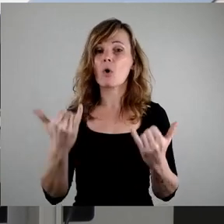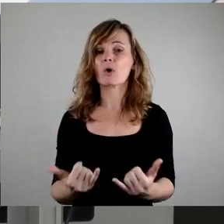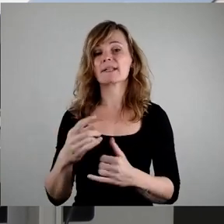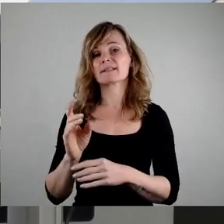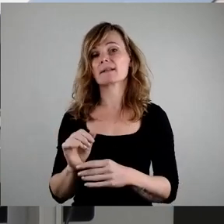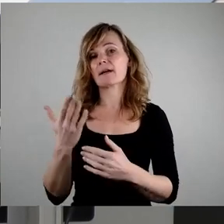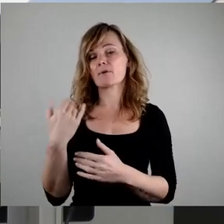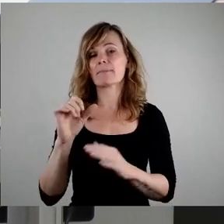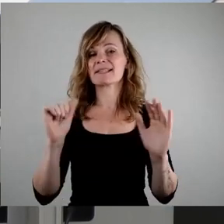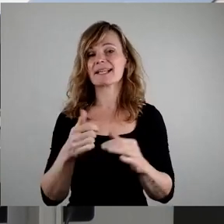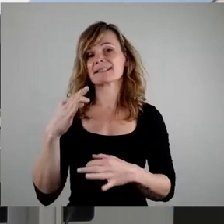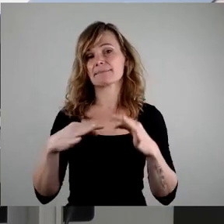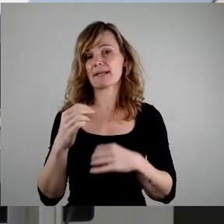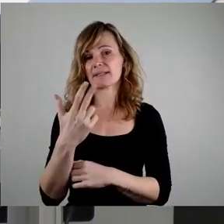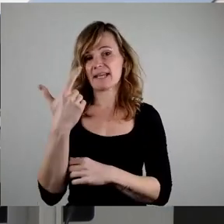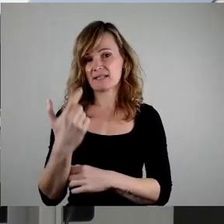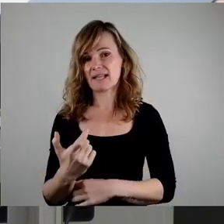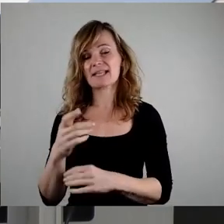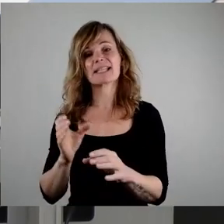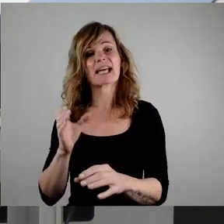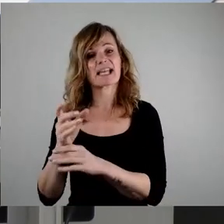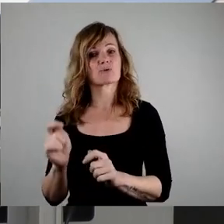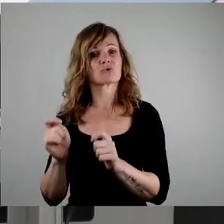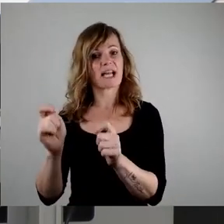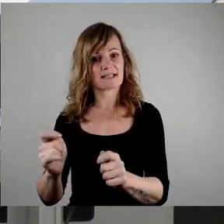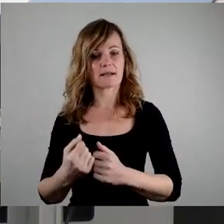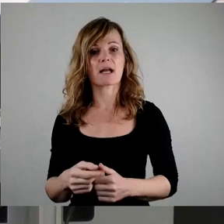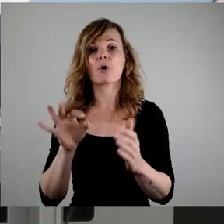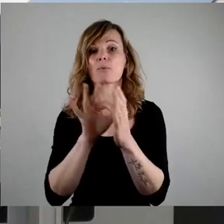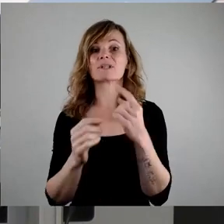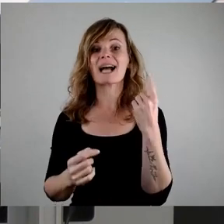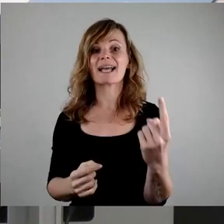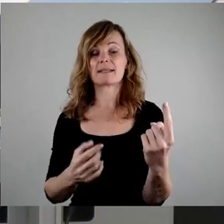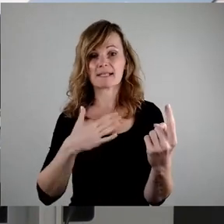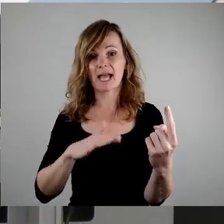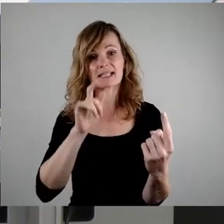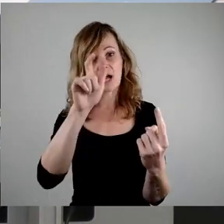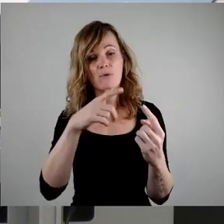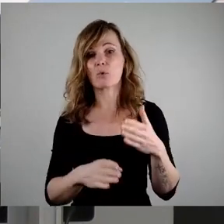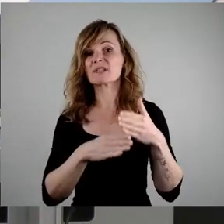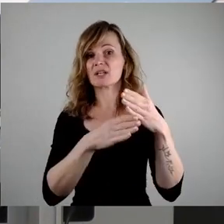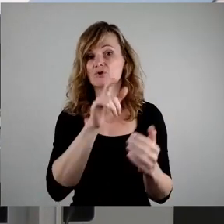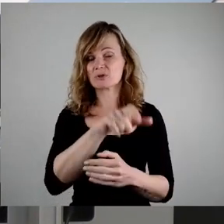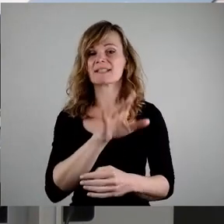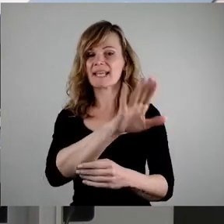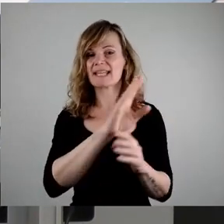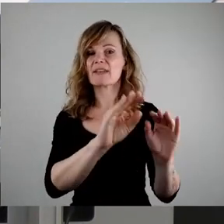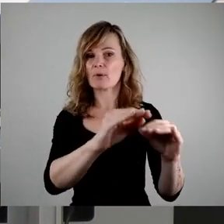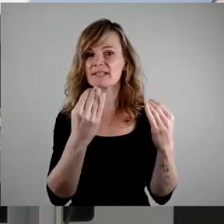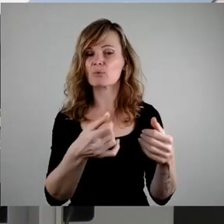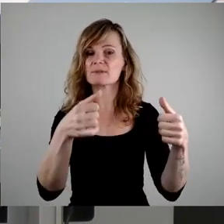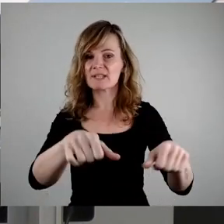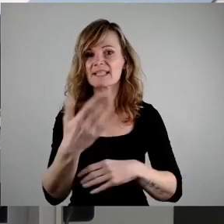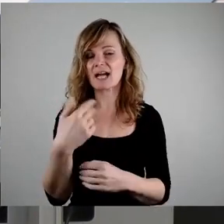.23 zur Abstimmung bringen. In Punkt 1 möchten wir Sie gern dabei unterstützen, Ihre Informationspflicht nach §